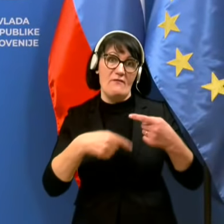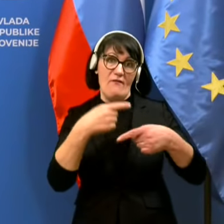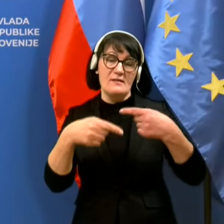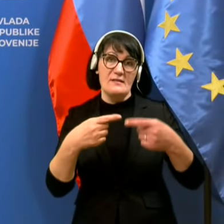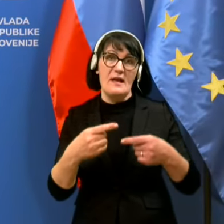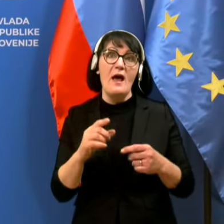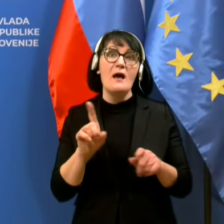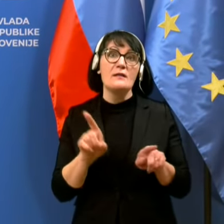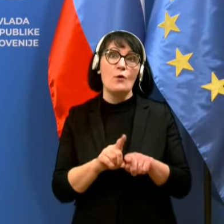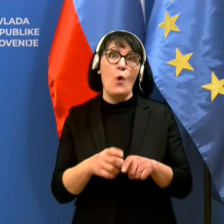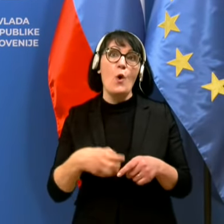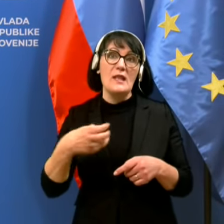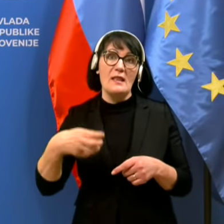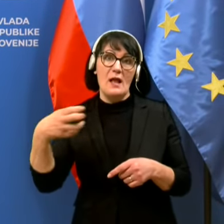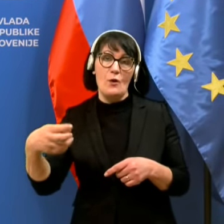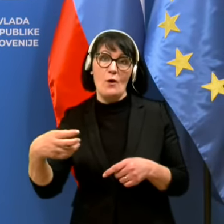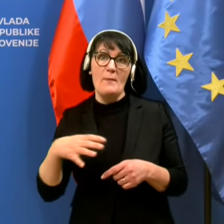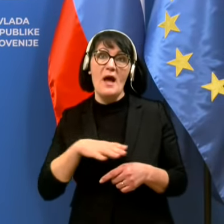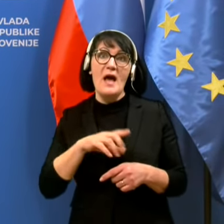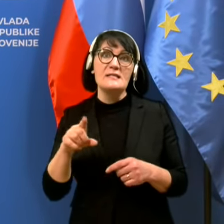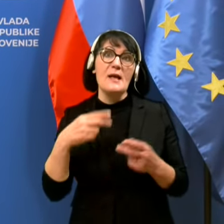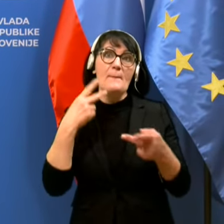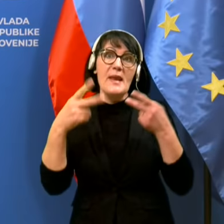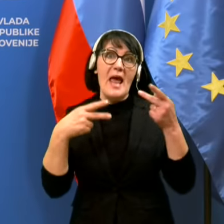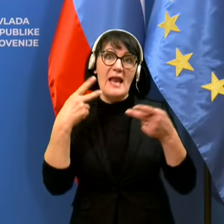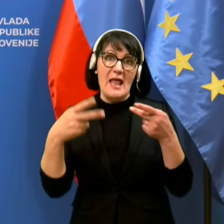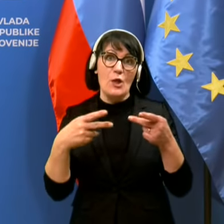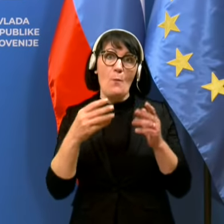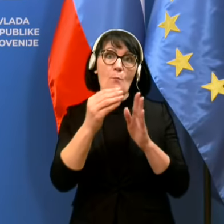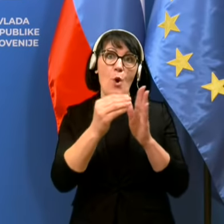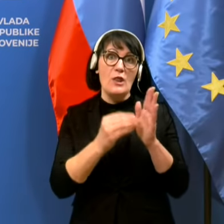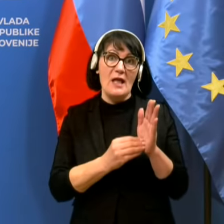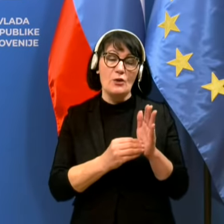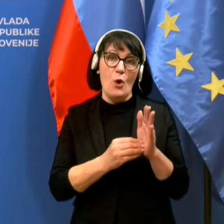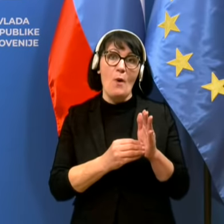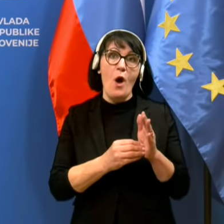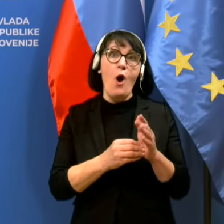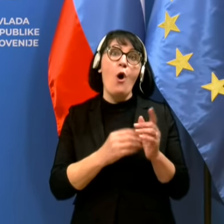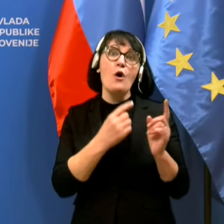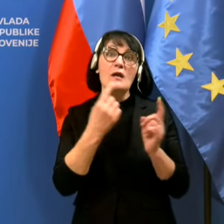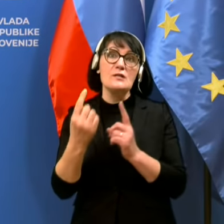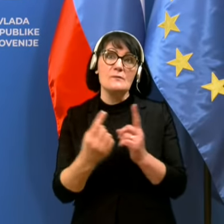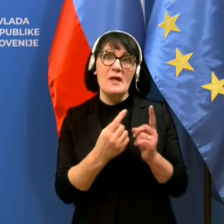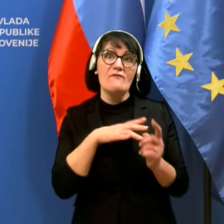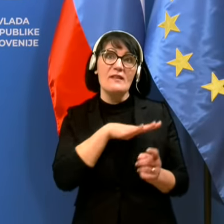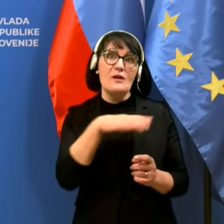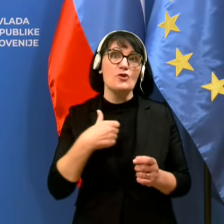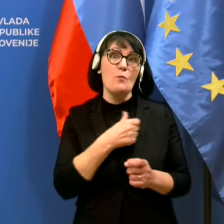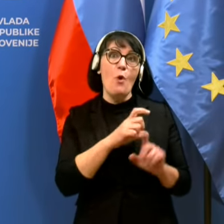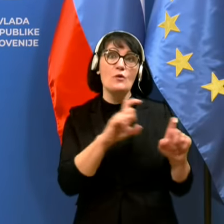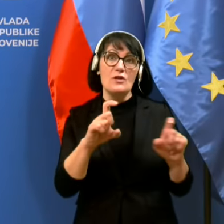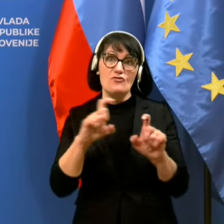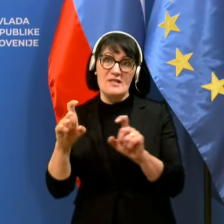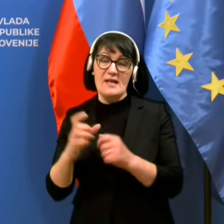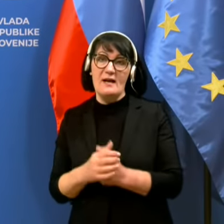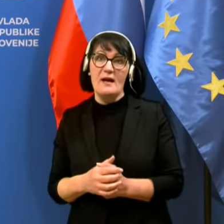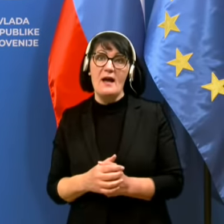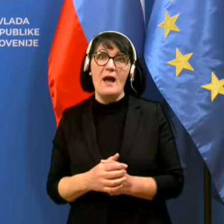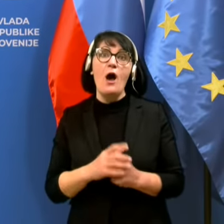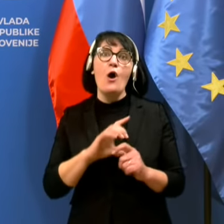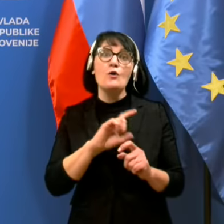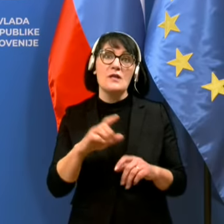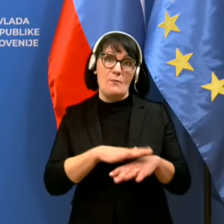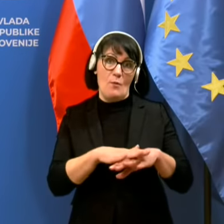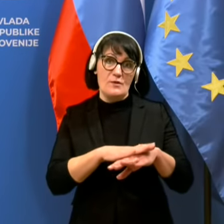Tako nadaljujemo z pregledom podatkov o razmerah v naših bomnišnicah oziroma,